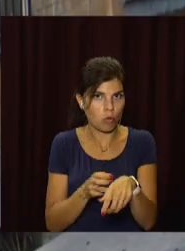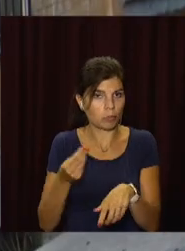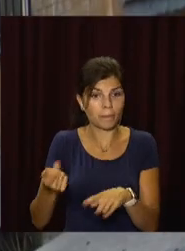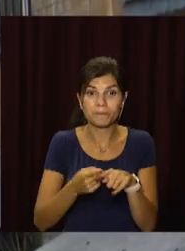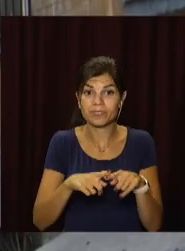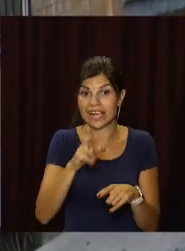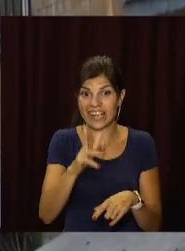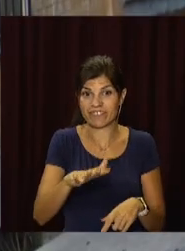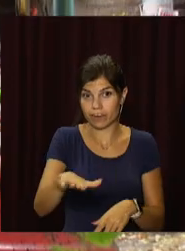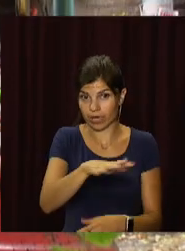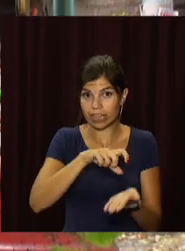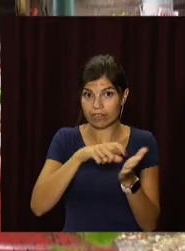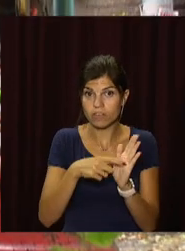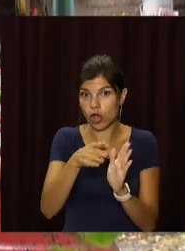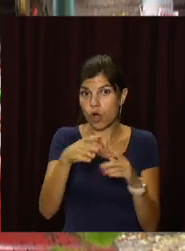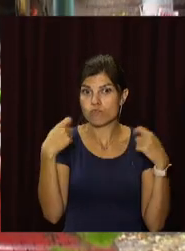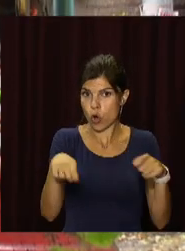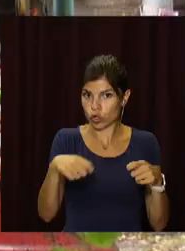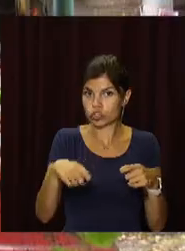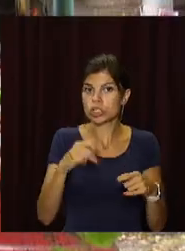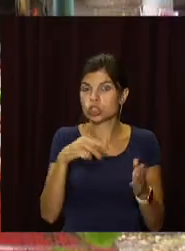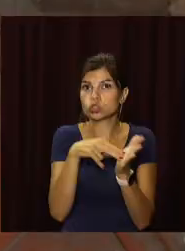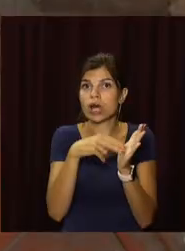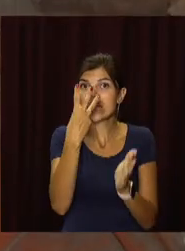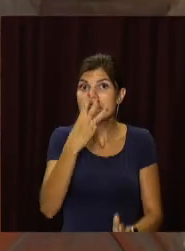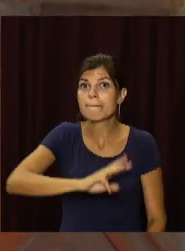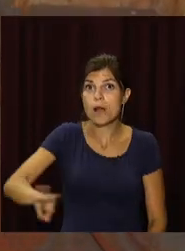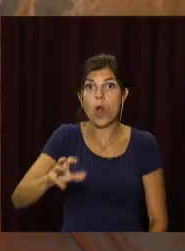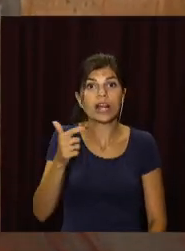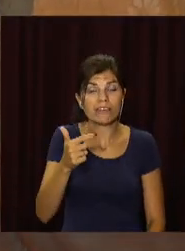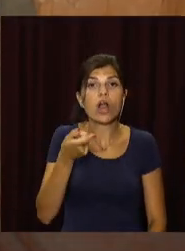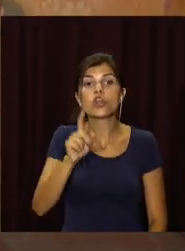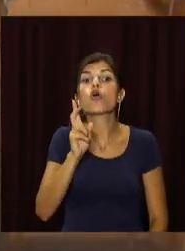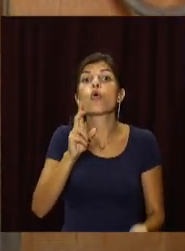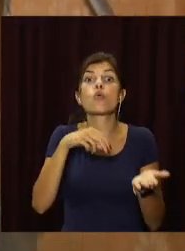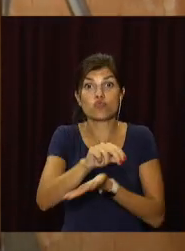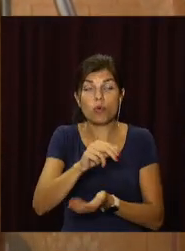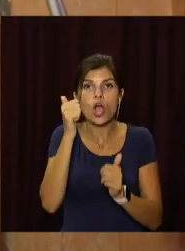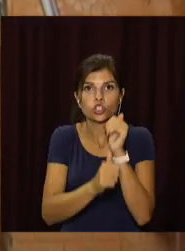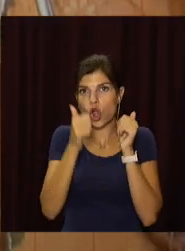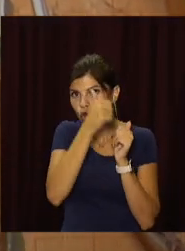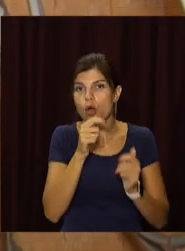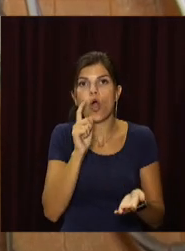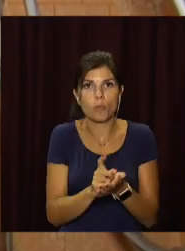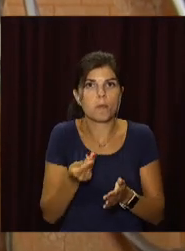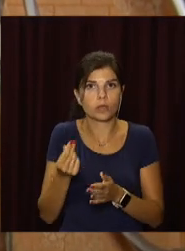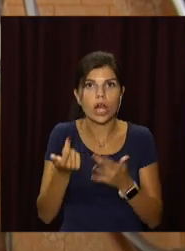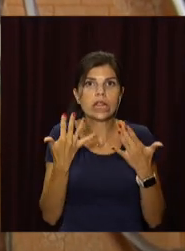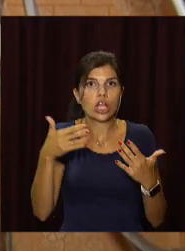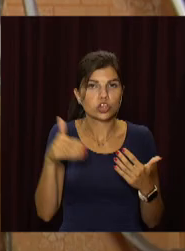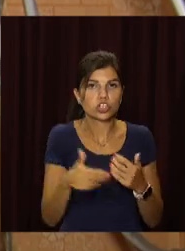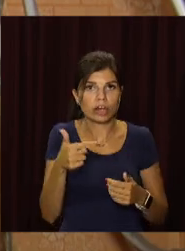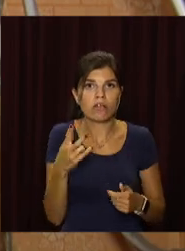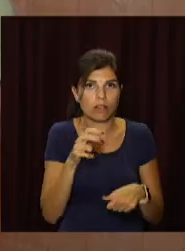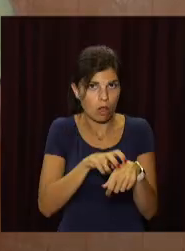квартира у середмісті Дніпра виставлена на продаж і коштує 3 мільйони гривень. Тим, хто її придбає, щорічно доведеться платити кілька тисяч